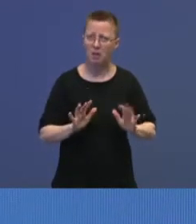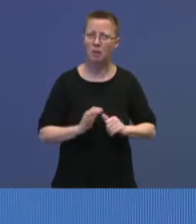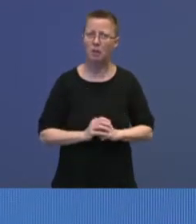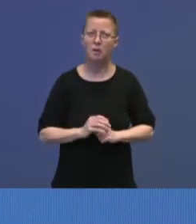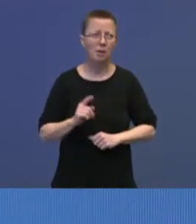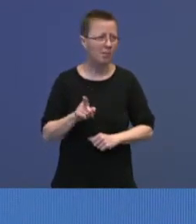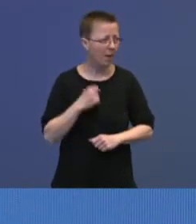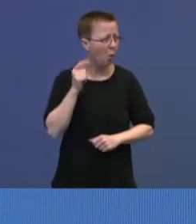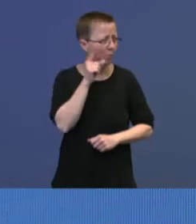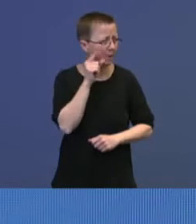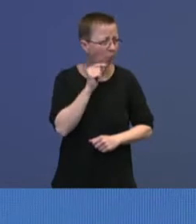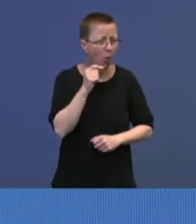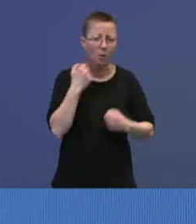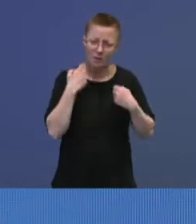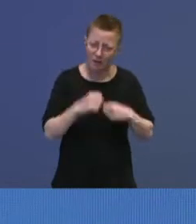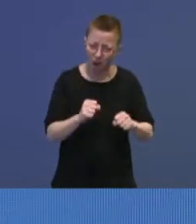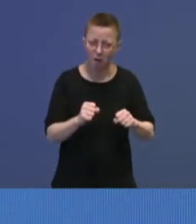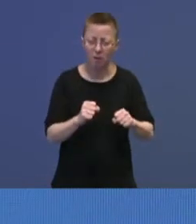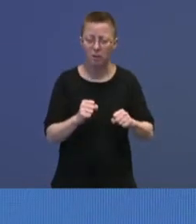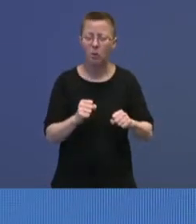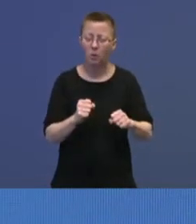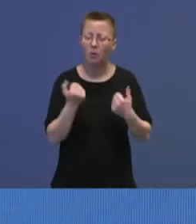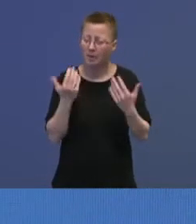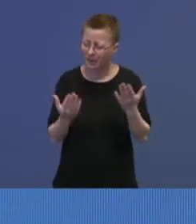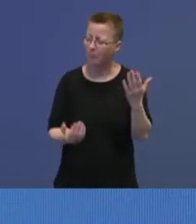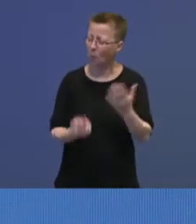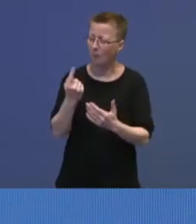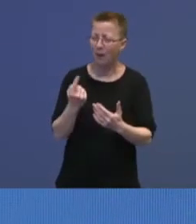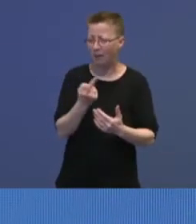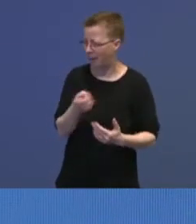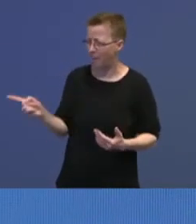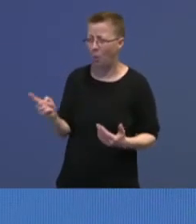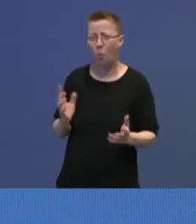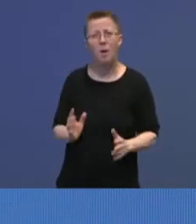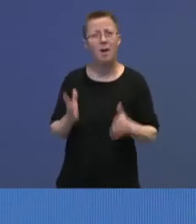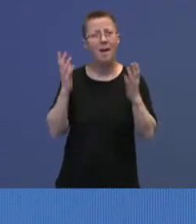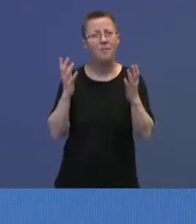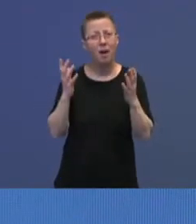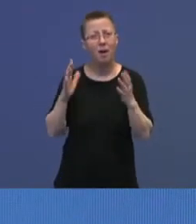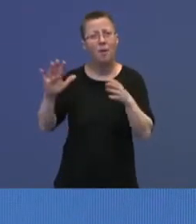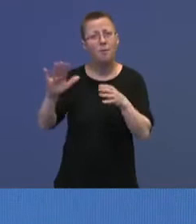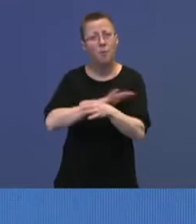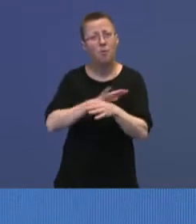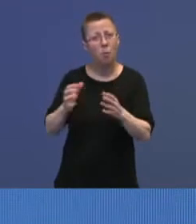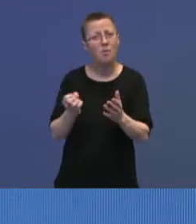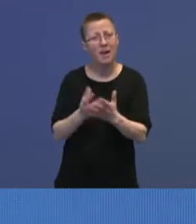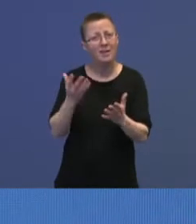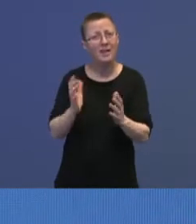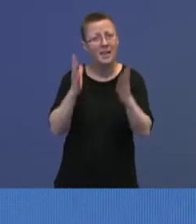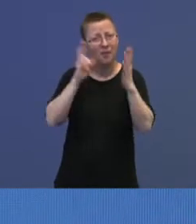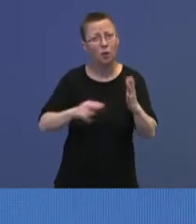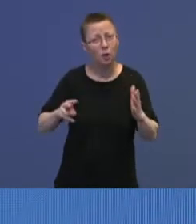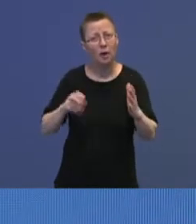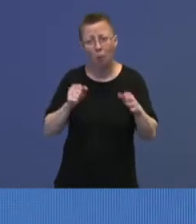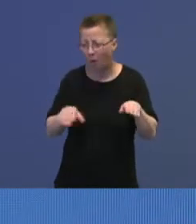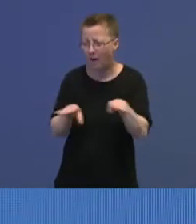Vi må sørge for at vi kommer i gang, og at de mulighetene til å leve et fullverdig liv i Norge er lagt